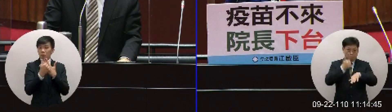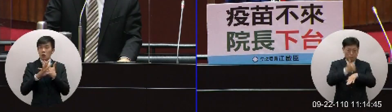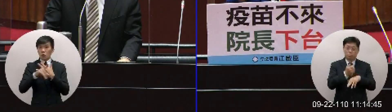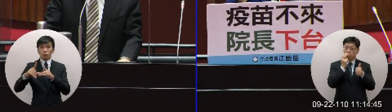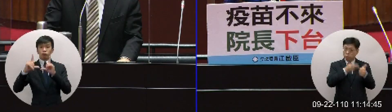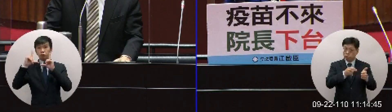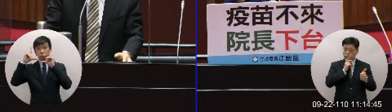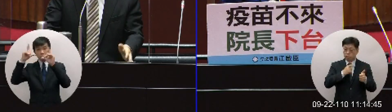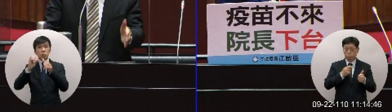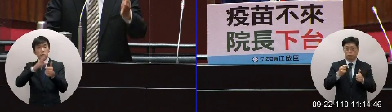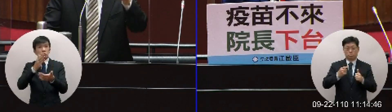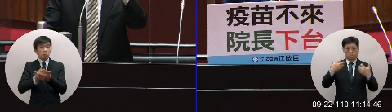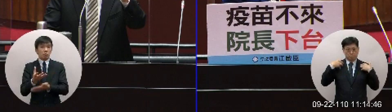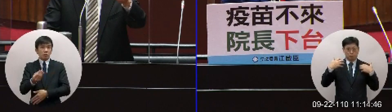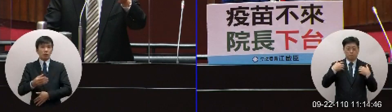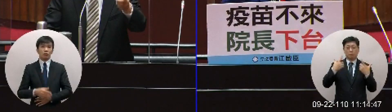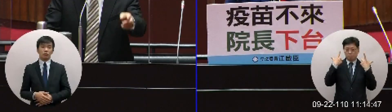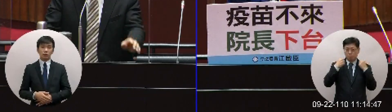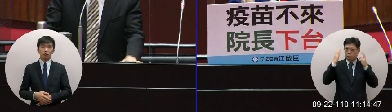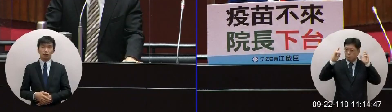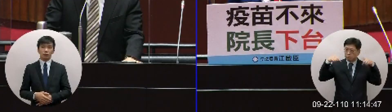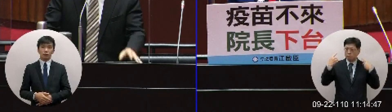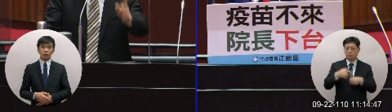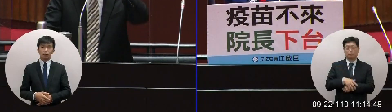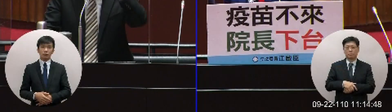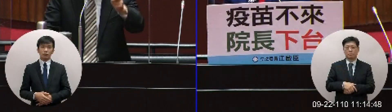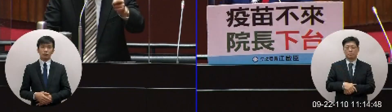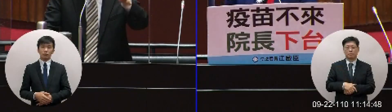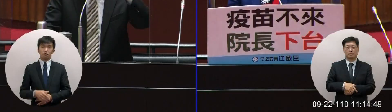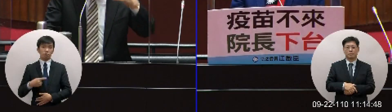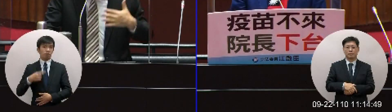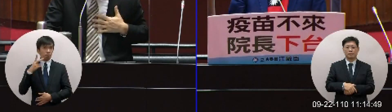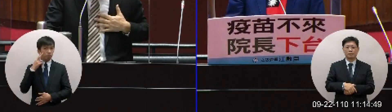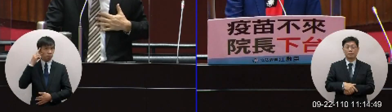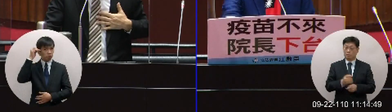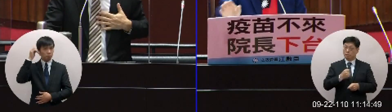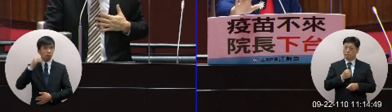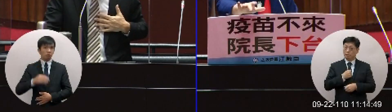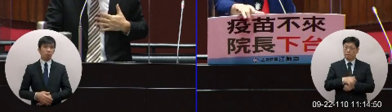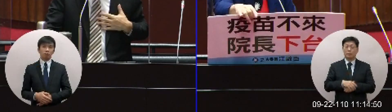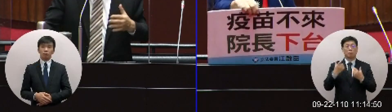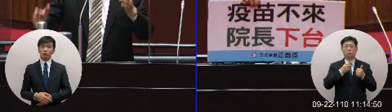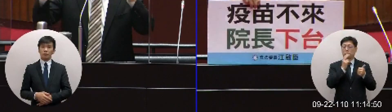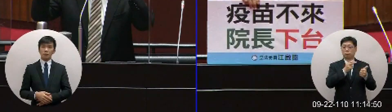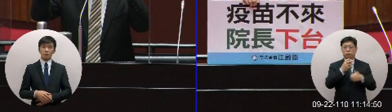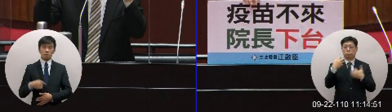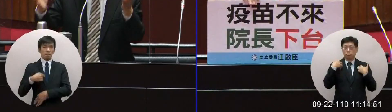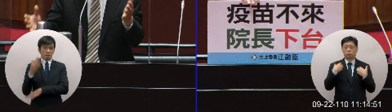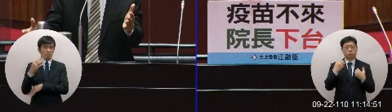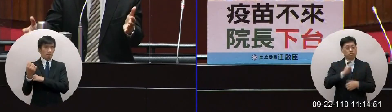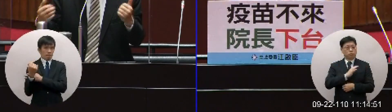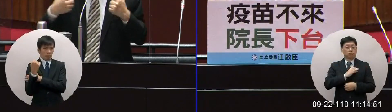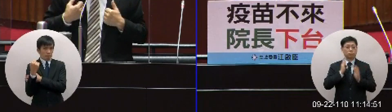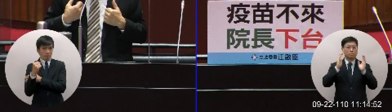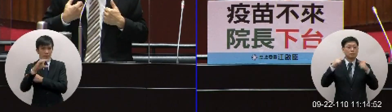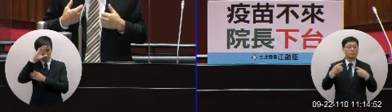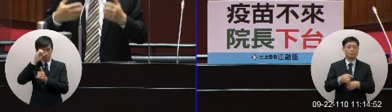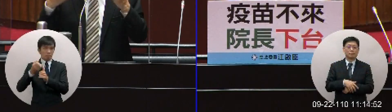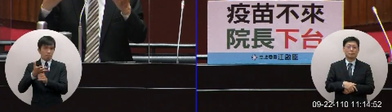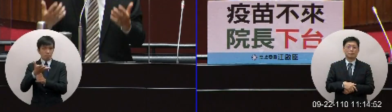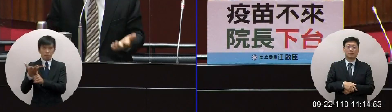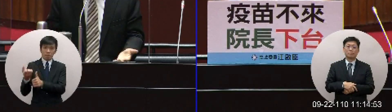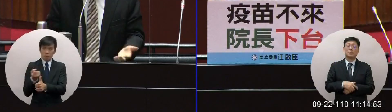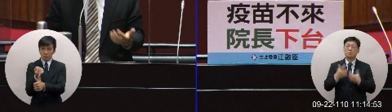求執政黨負責天經地義我覺得你知道嗎我要求你負責天疫情控制好